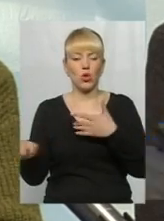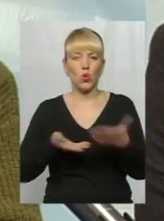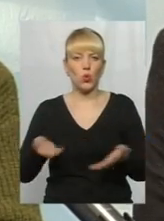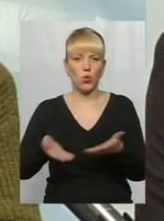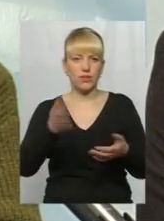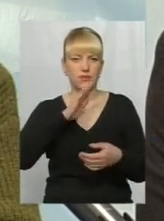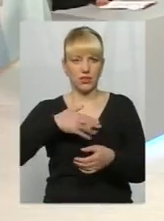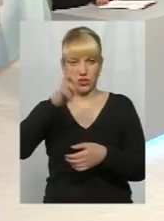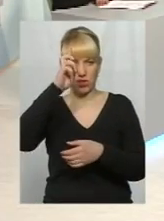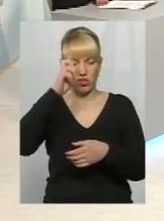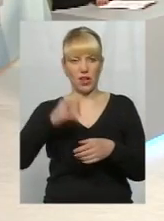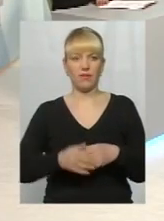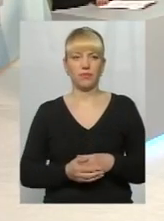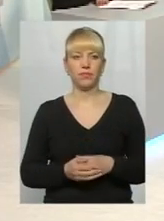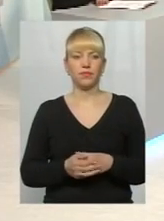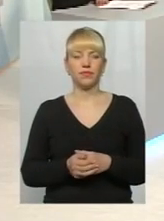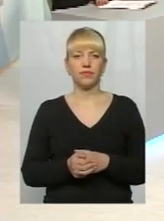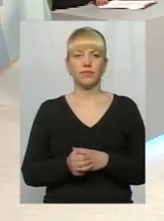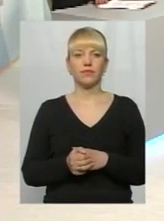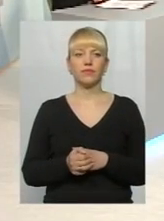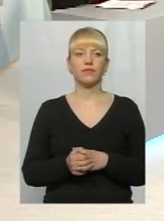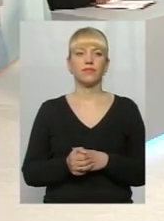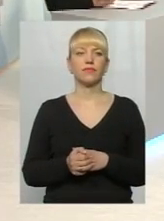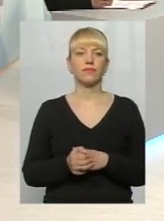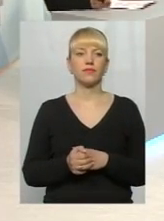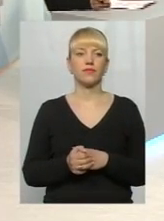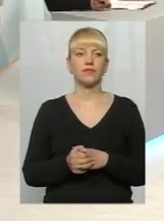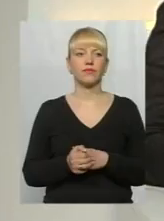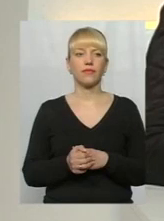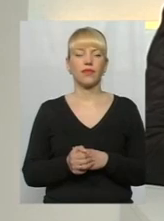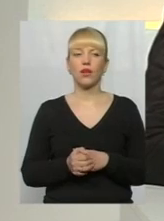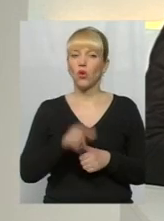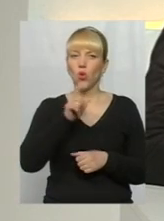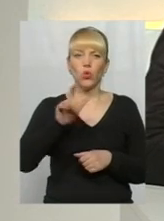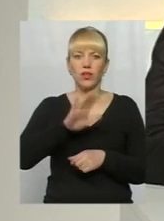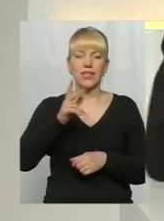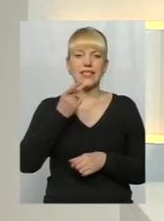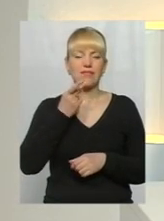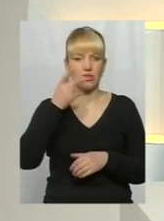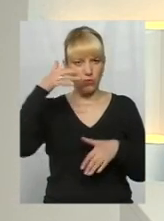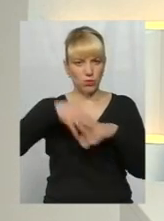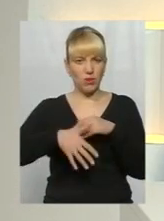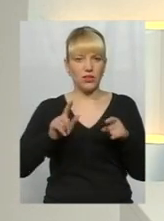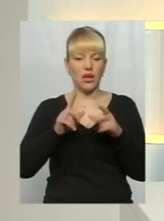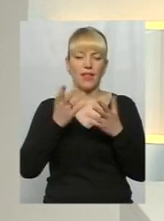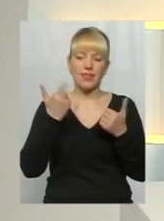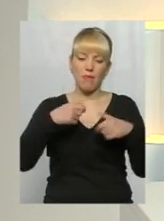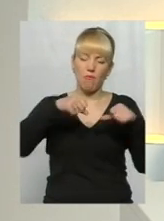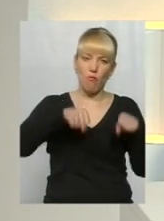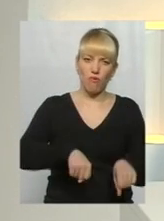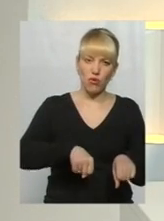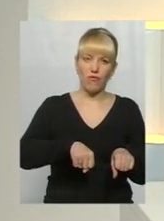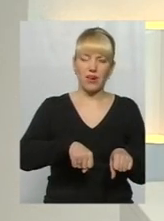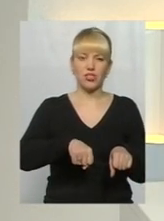держава в частині економіки. все. Ну, насправді, люди не завжди розуміють, де повноваження міської ради,